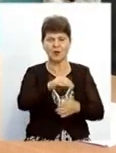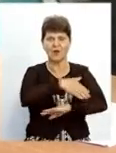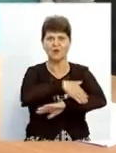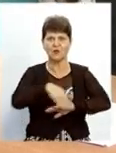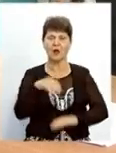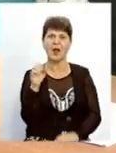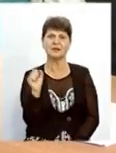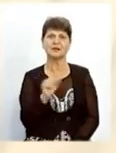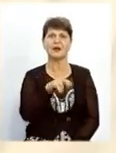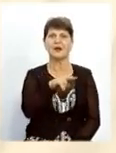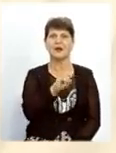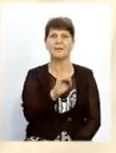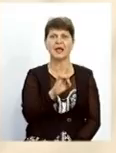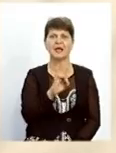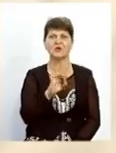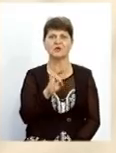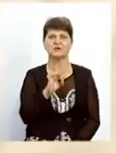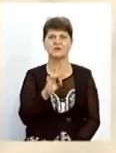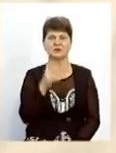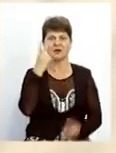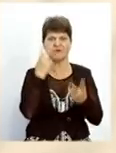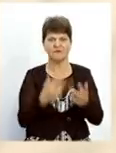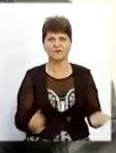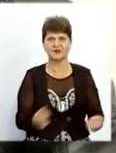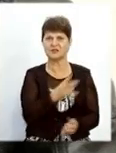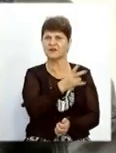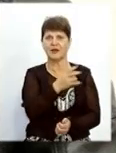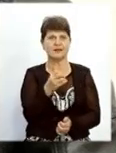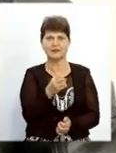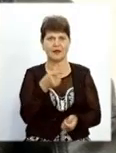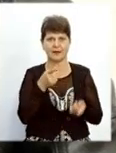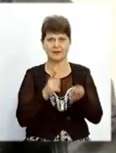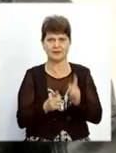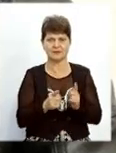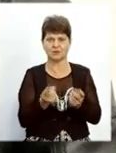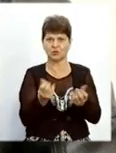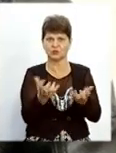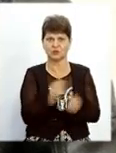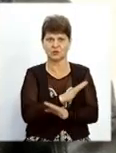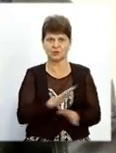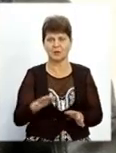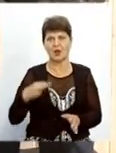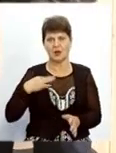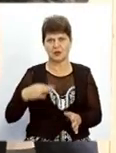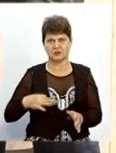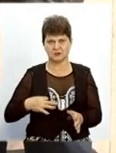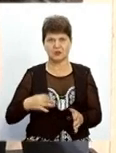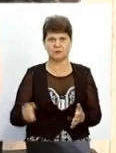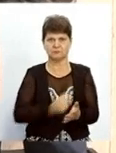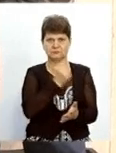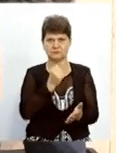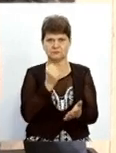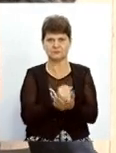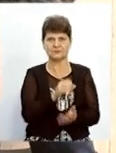Андрія Первозванного визнали недійсним, оскільки грошей вона не отримала. Це підтверджує син покупця Денис Житнюк. Ви